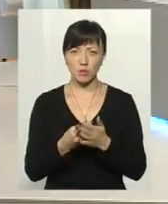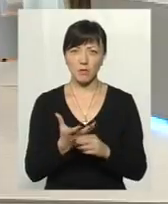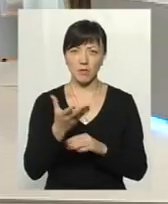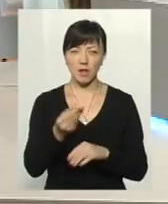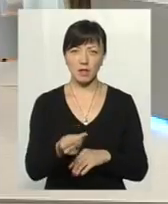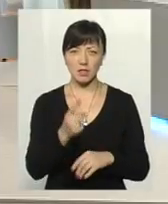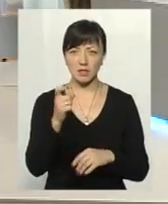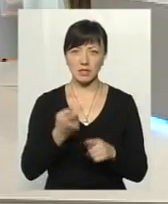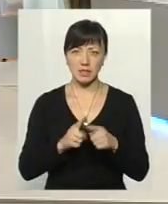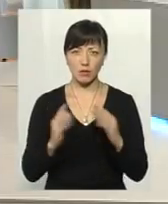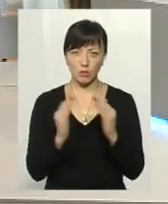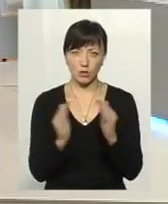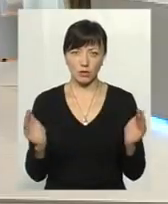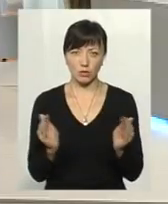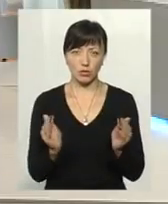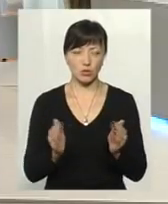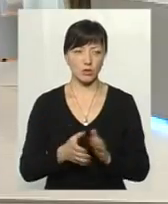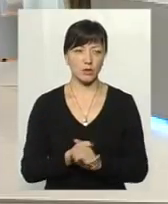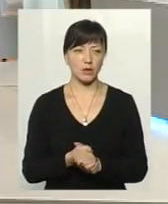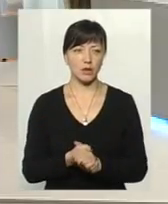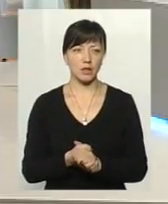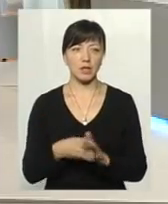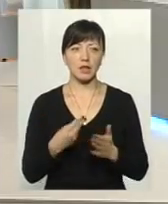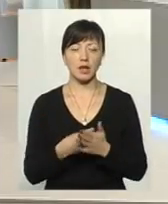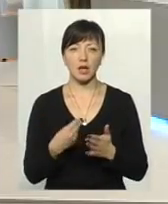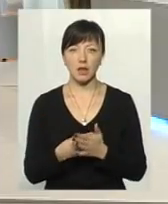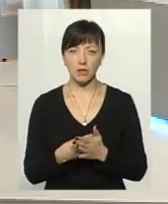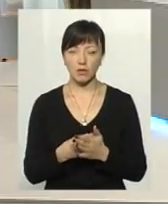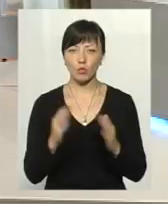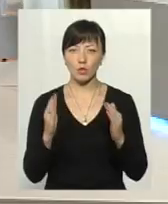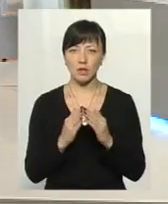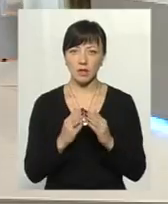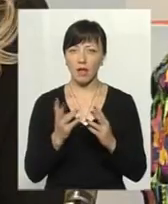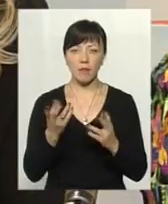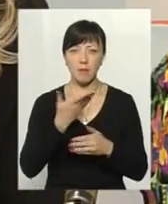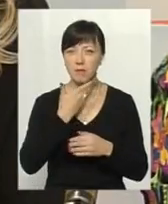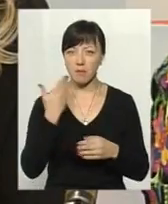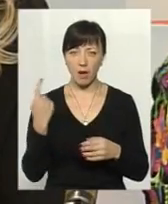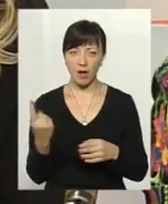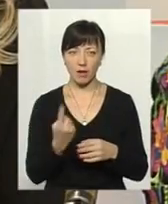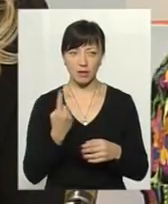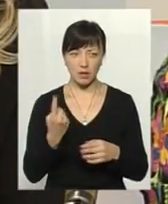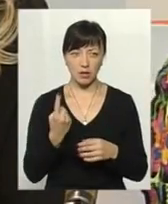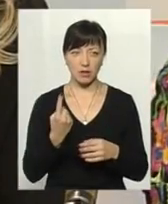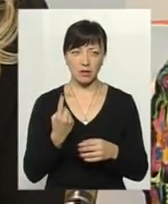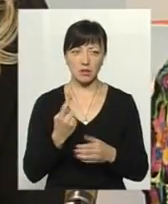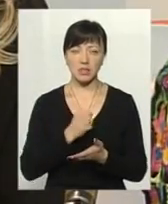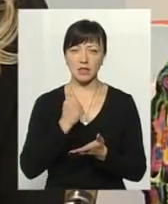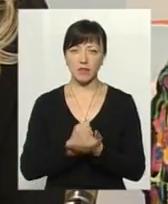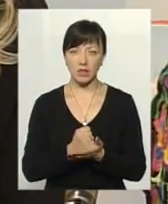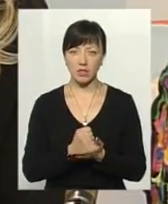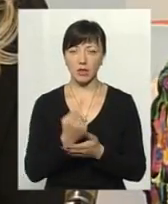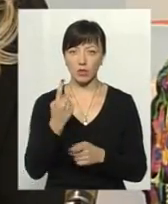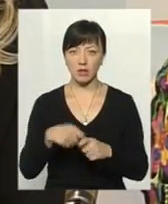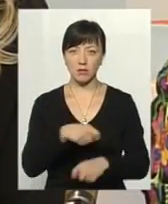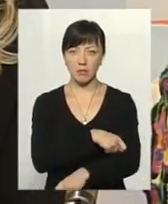платити за цей будиночок. Тарифи в будинках необладнаними засобами обліку тепла затверджені на